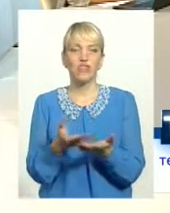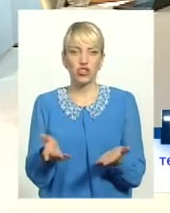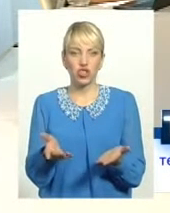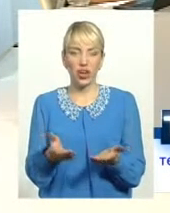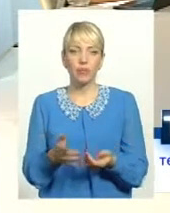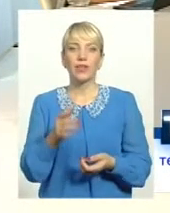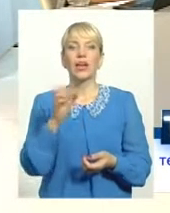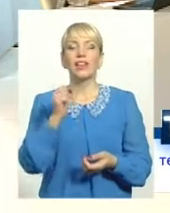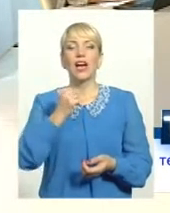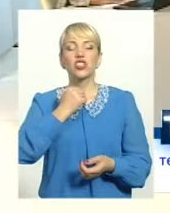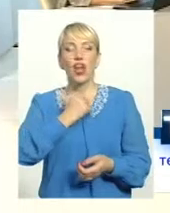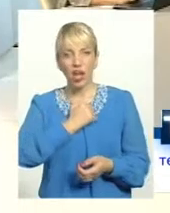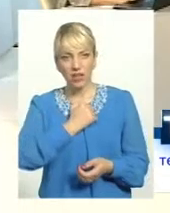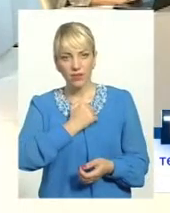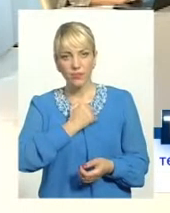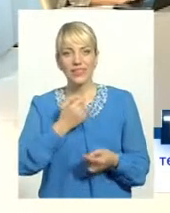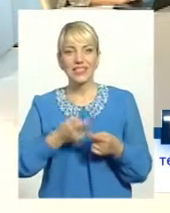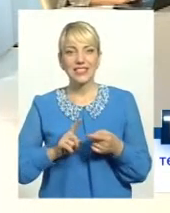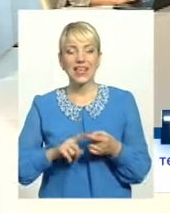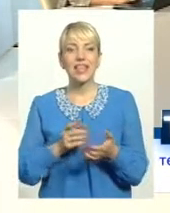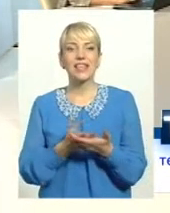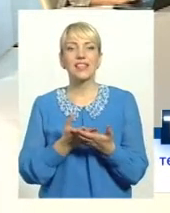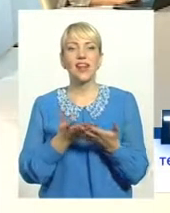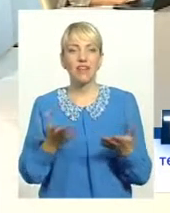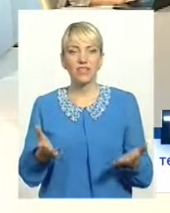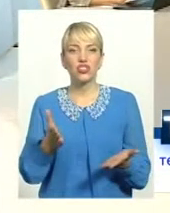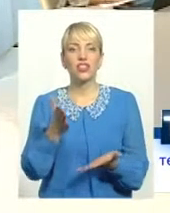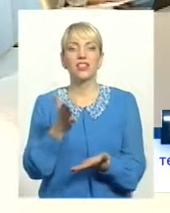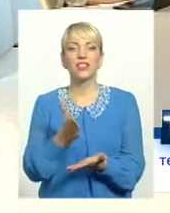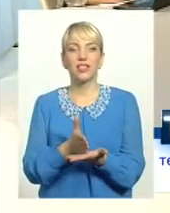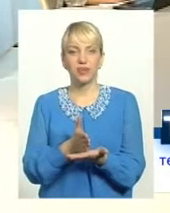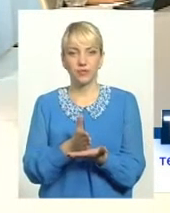На жаль, на жаль, це явище існує.